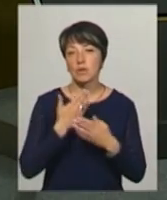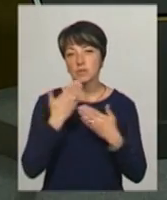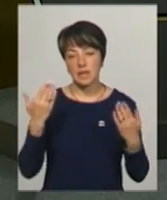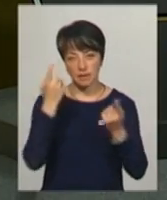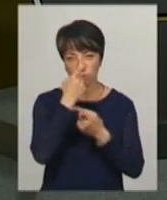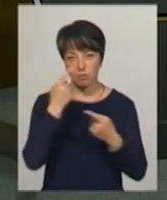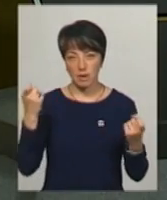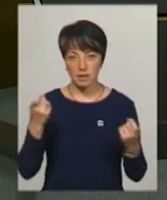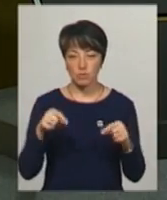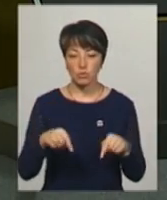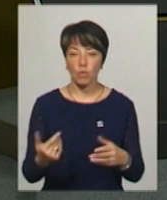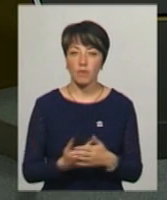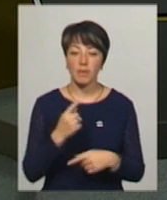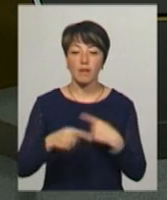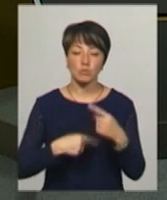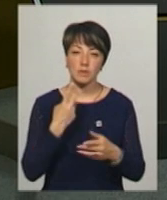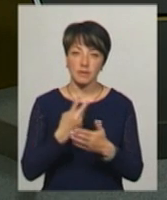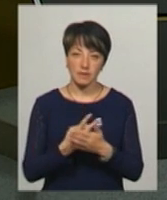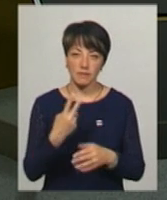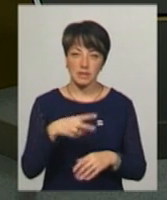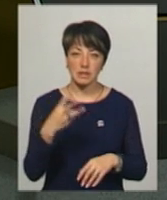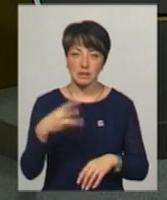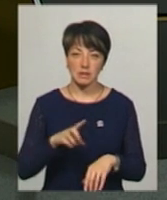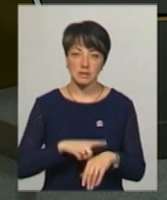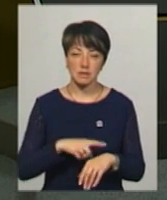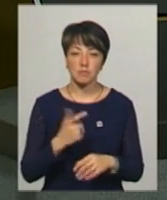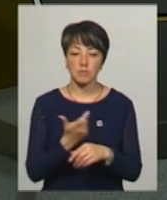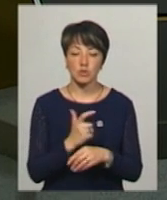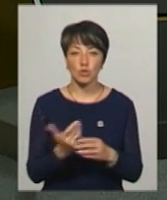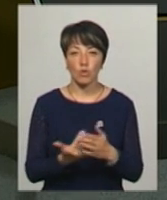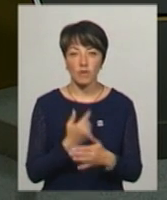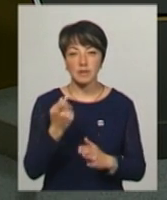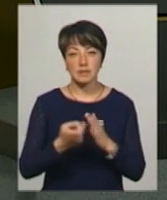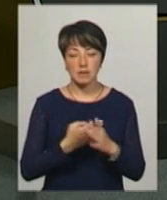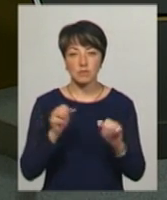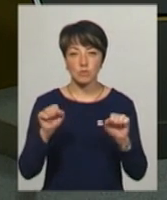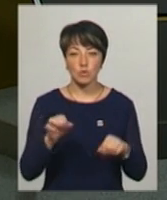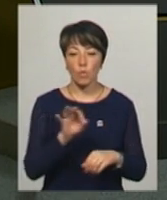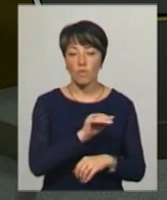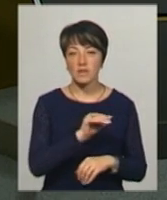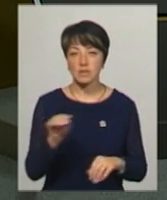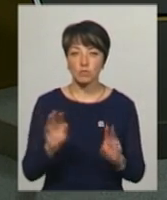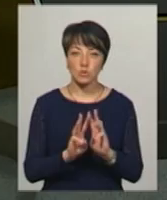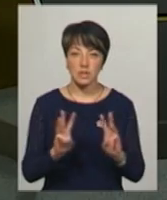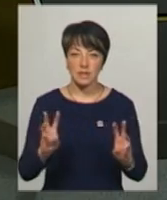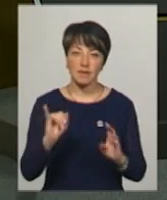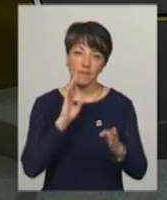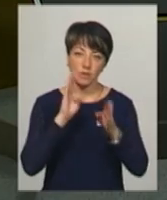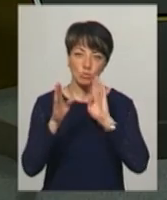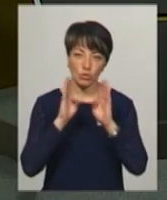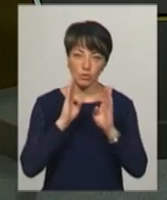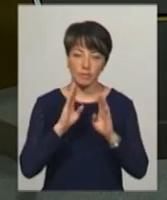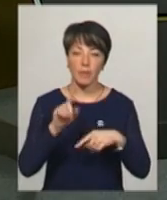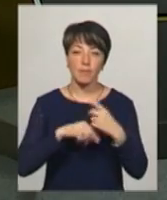остання інформація цього випуску. Наступний дивіться о 20.30. Більше новин ви можете знайти на нашому офіційному сайті та на сторінці у